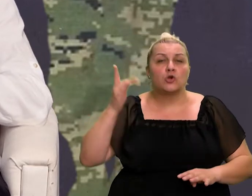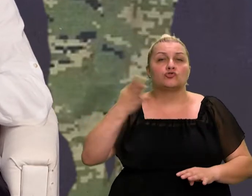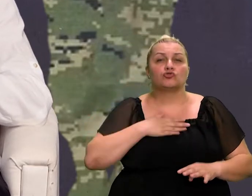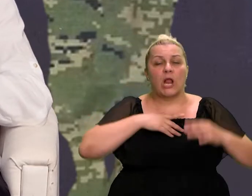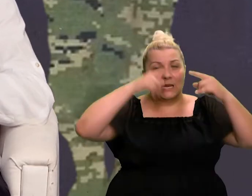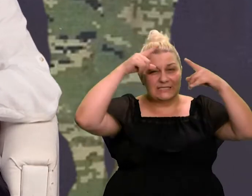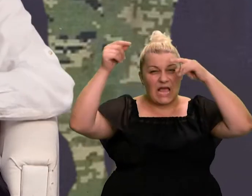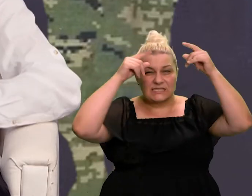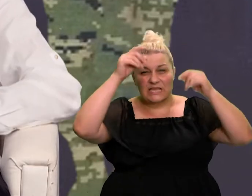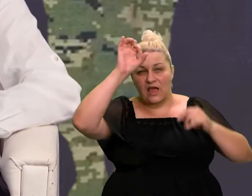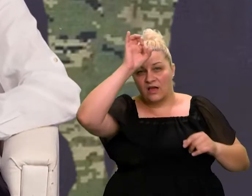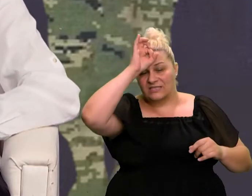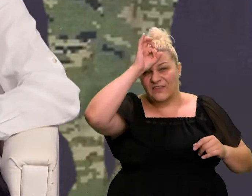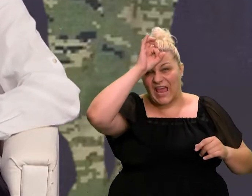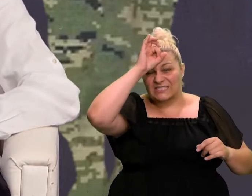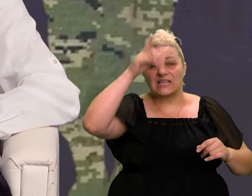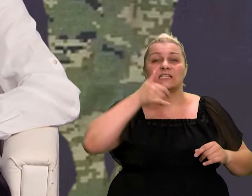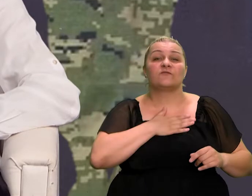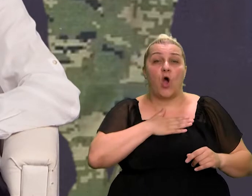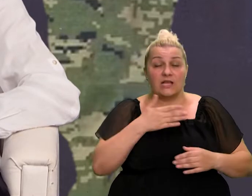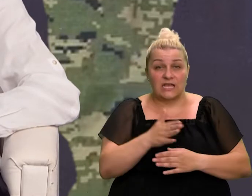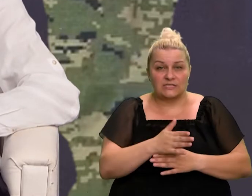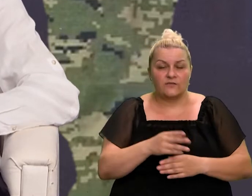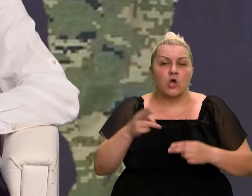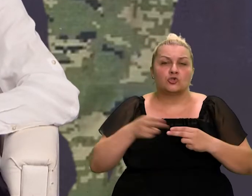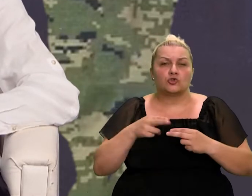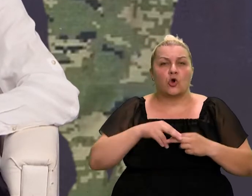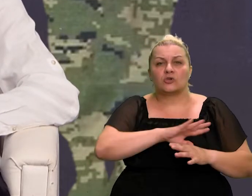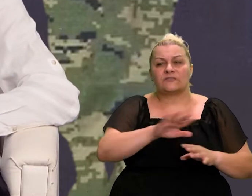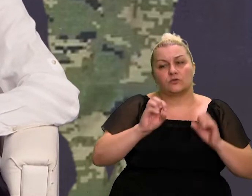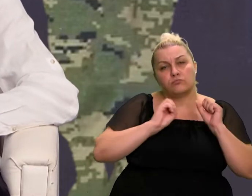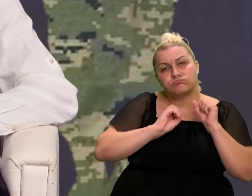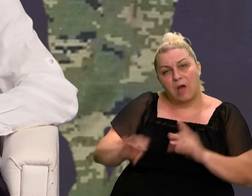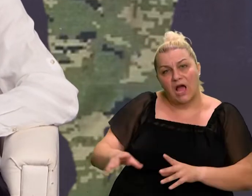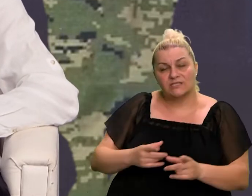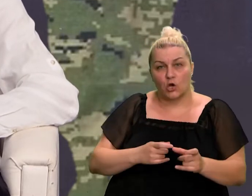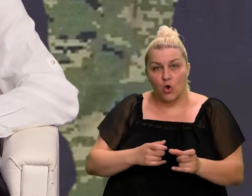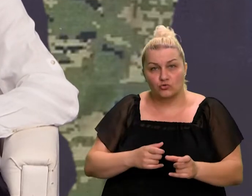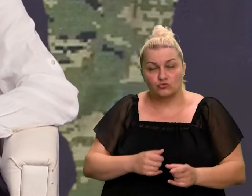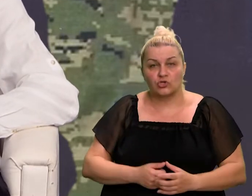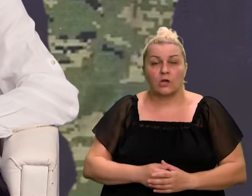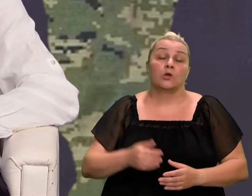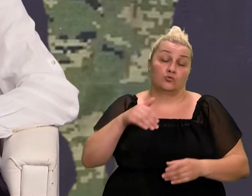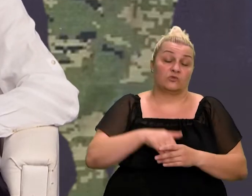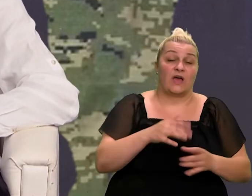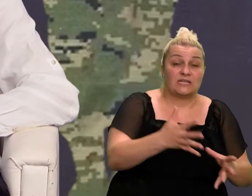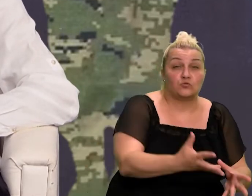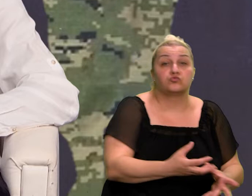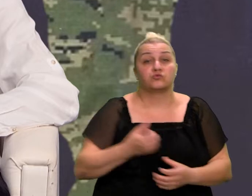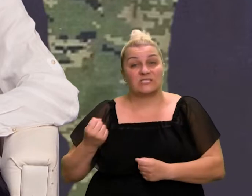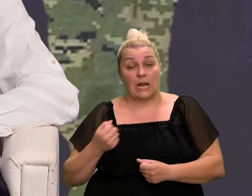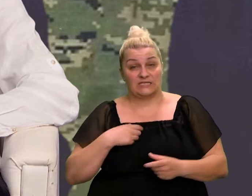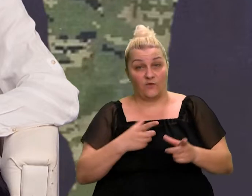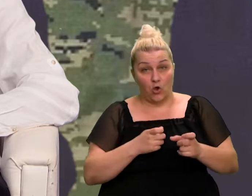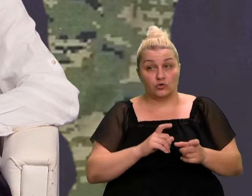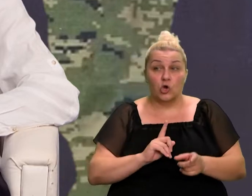svoju zvijezdu i svoju zastavu. Oni su gotovo svi bacili oružje, ihli ga bolja reća, uzeli sa sobom i otešli